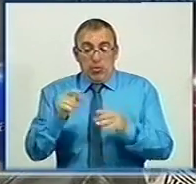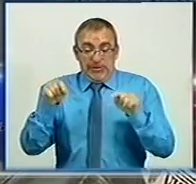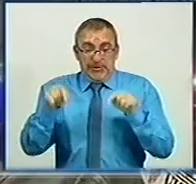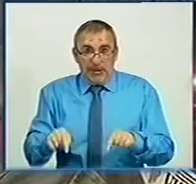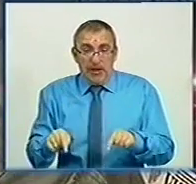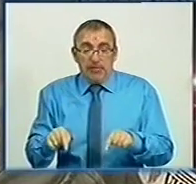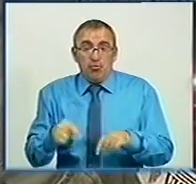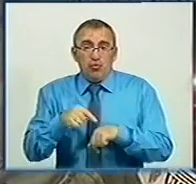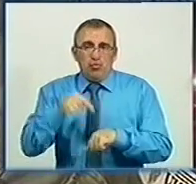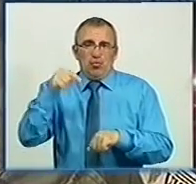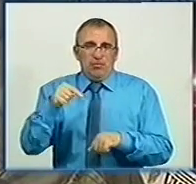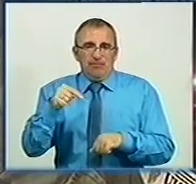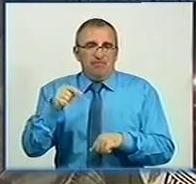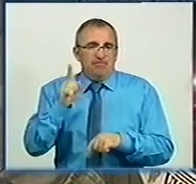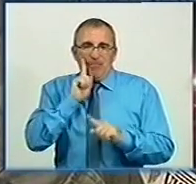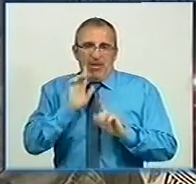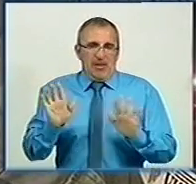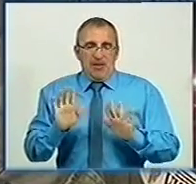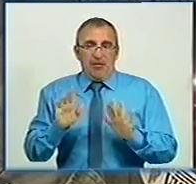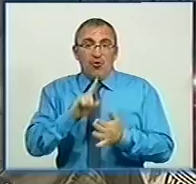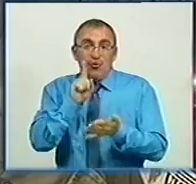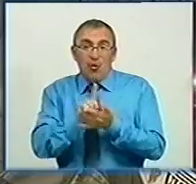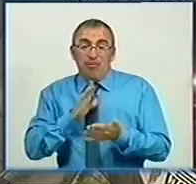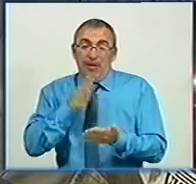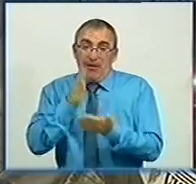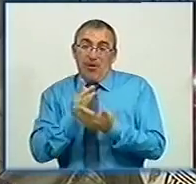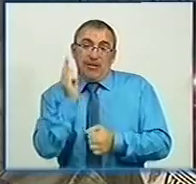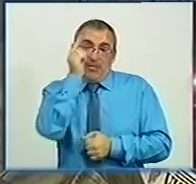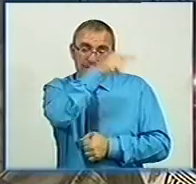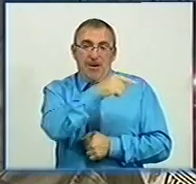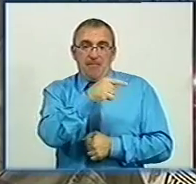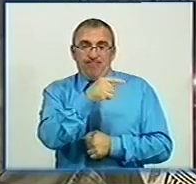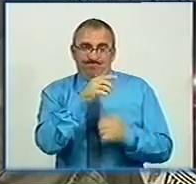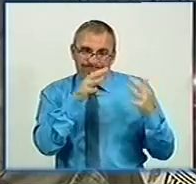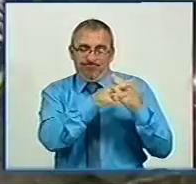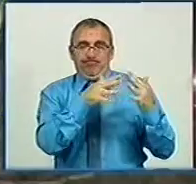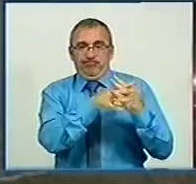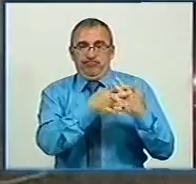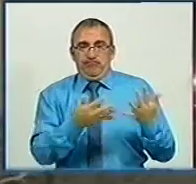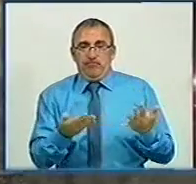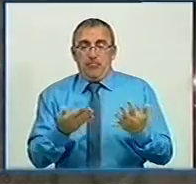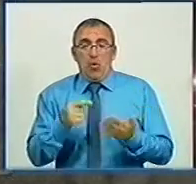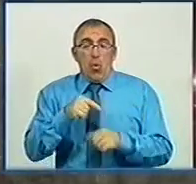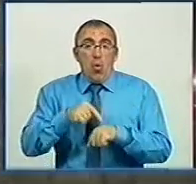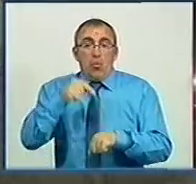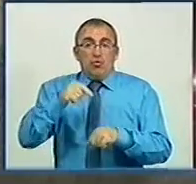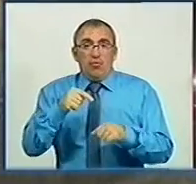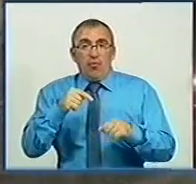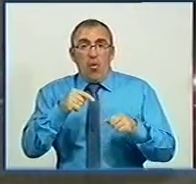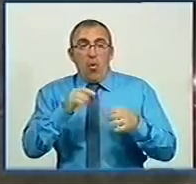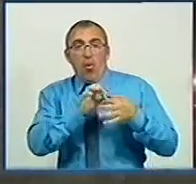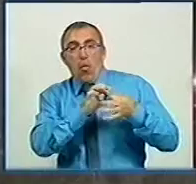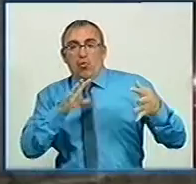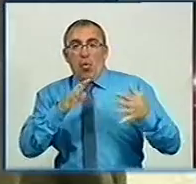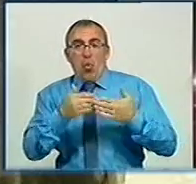чувствуємо себе немного некомфортно, так як должны знаходиться с хлопцями на передовой. І відчування оторванності від дому.